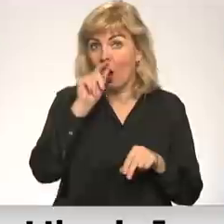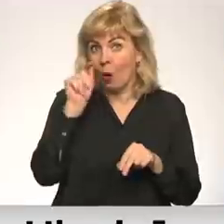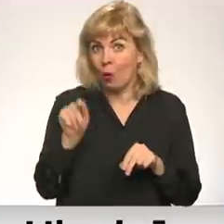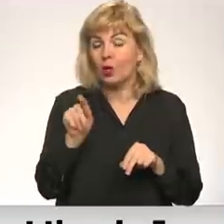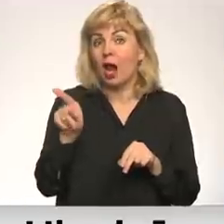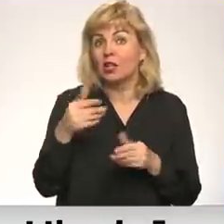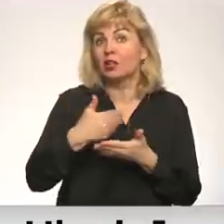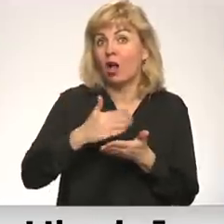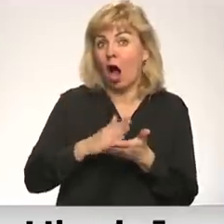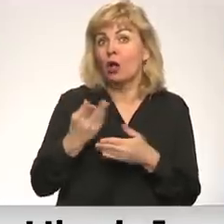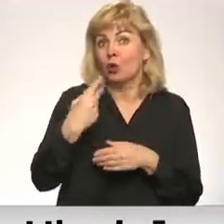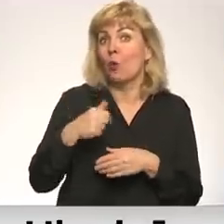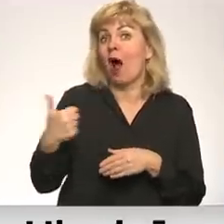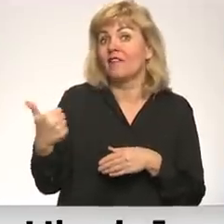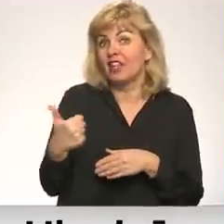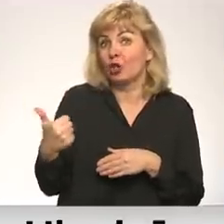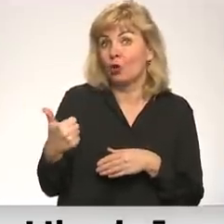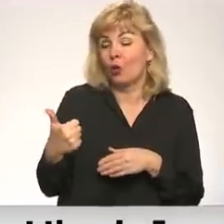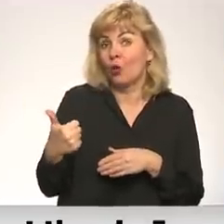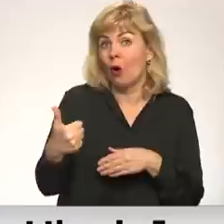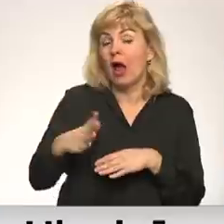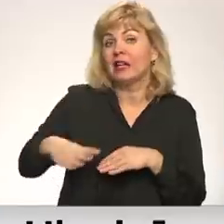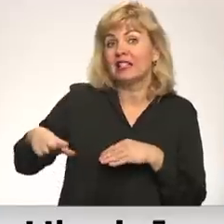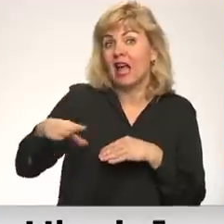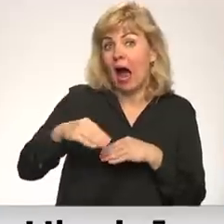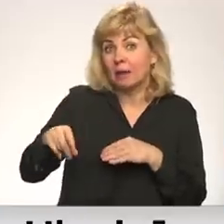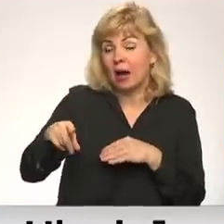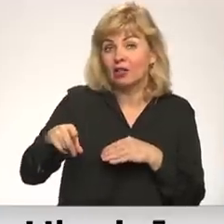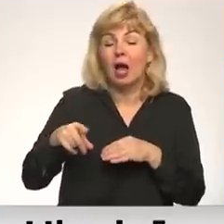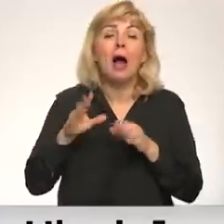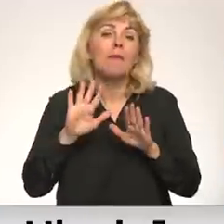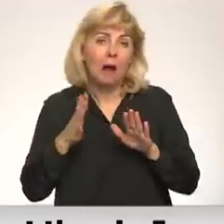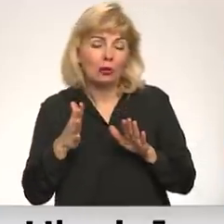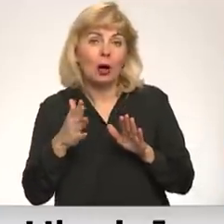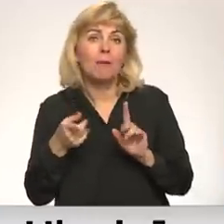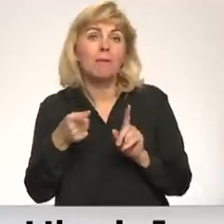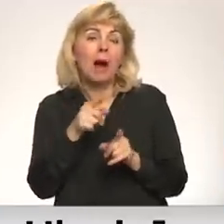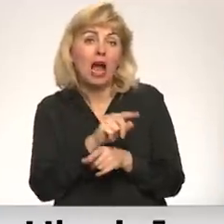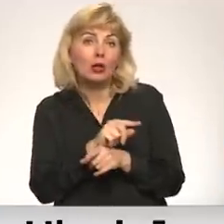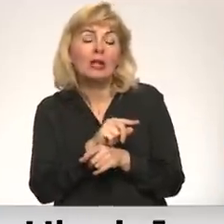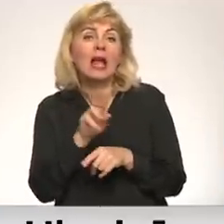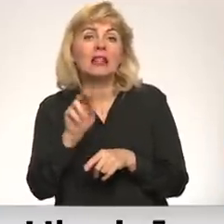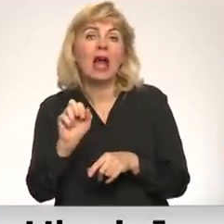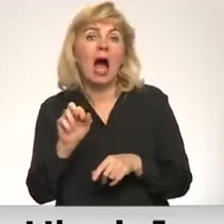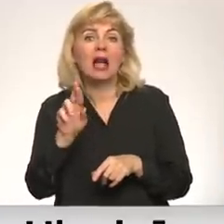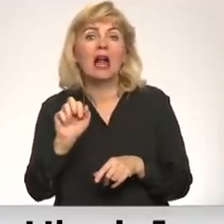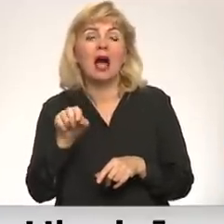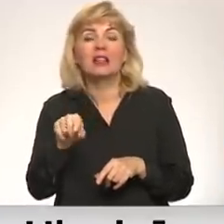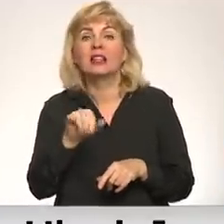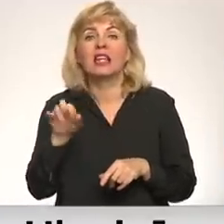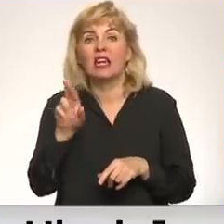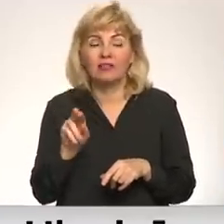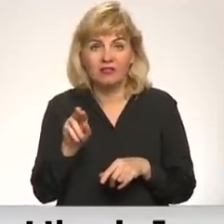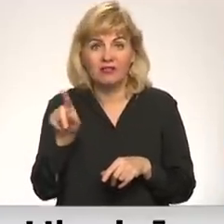daļa no viņu saimes. Tiesa, ir mainījies narratīvs, bet narratīvs starp citu mainījās nevis ar Putina runu,